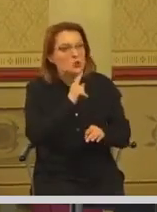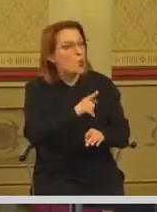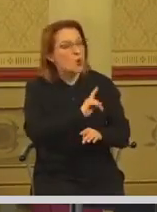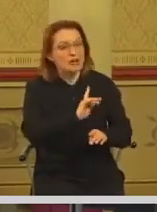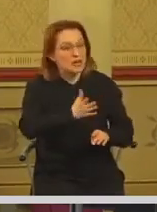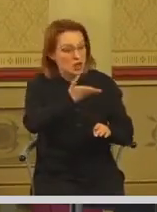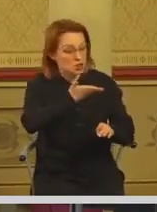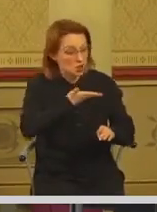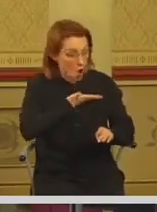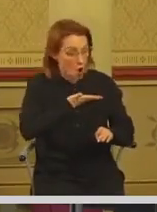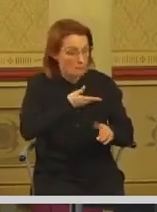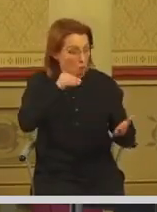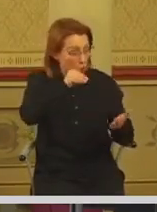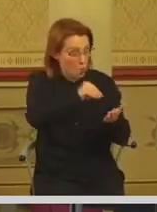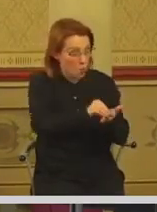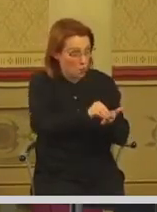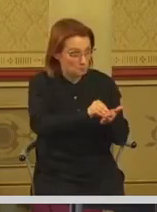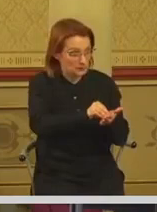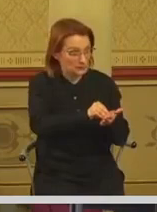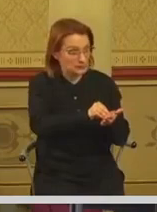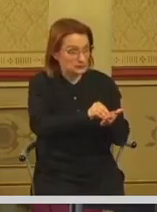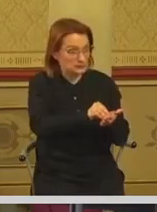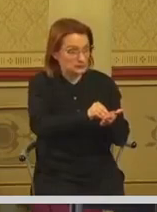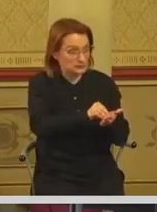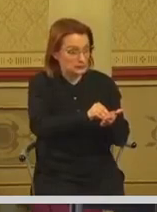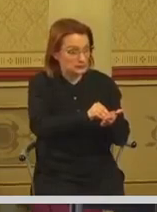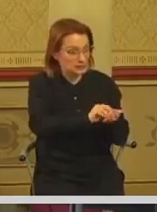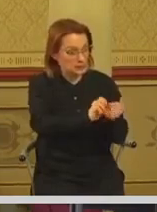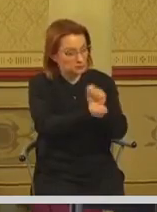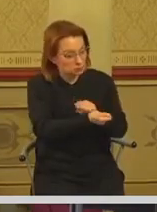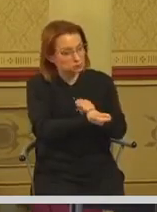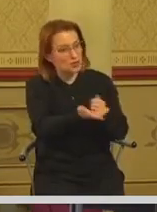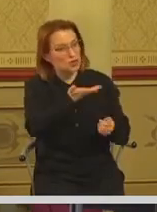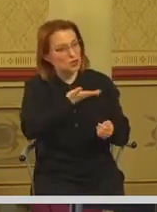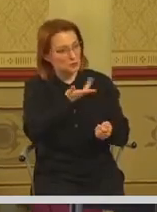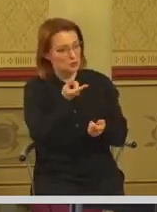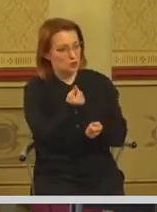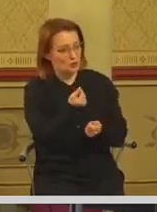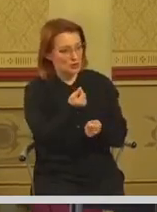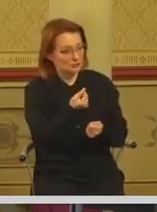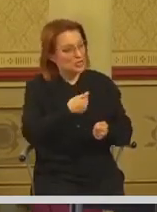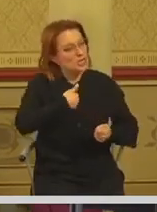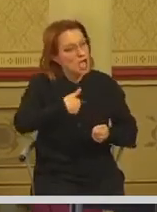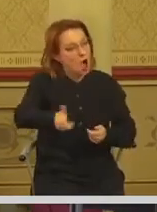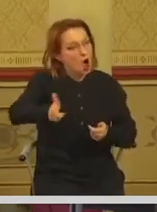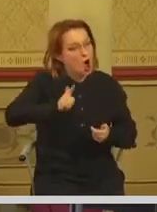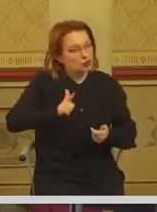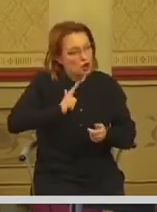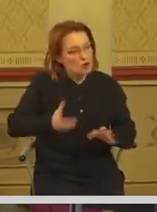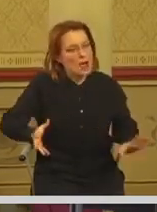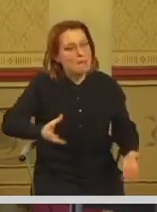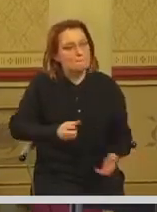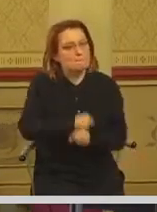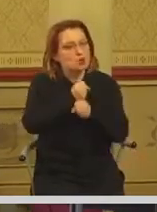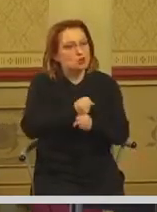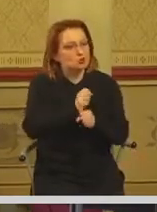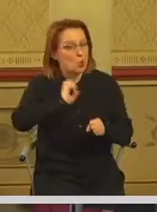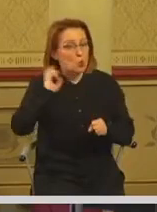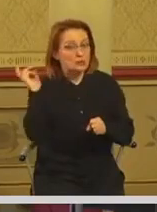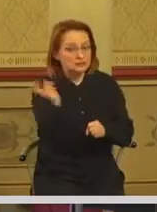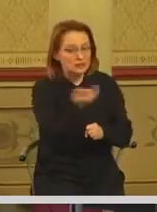upis u gradski vrtić. Po tom pitanju očekujemo podršku svih